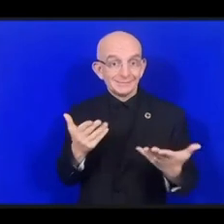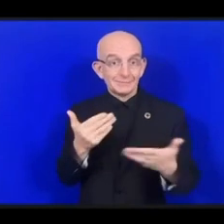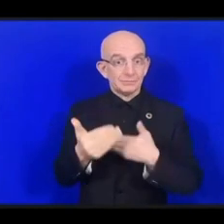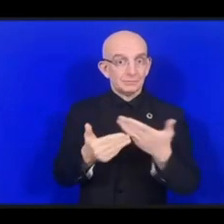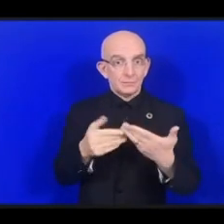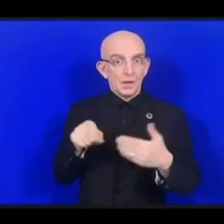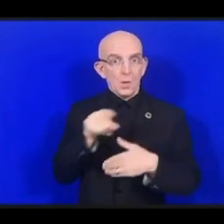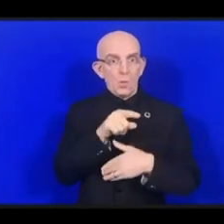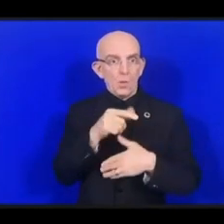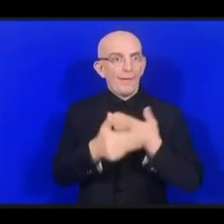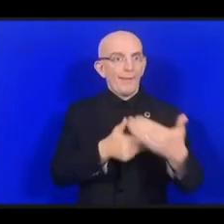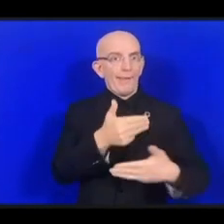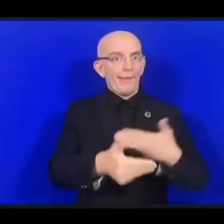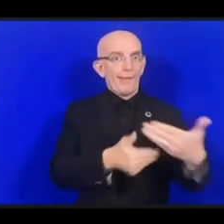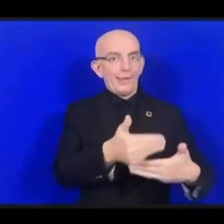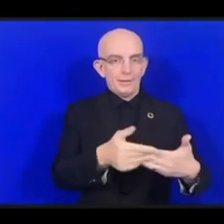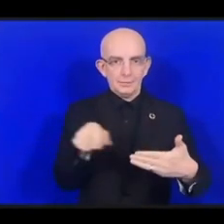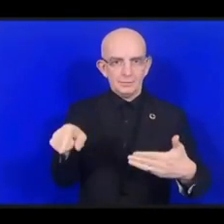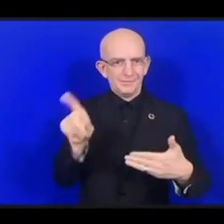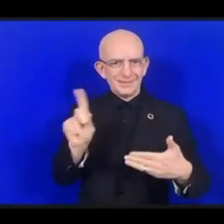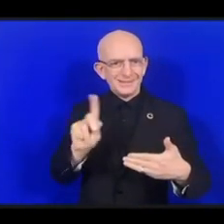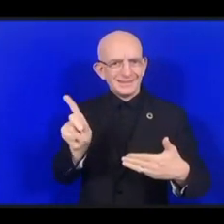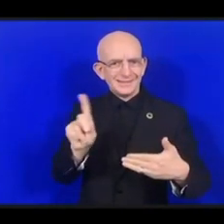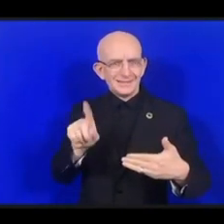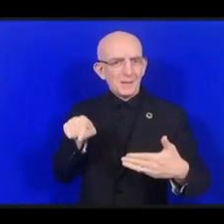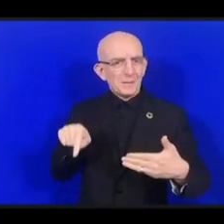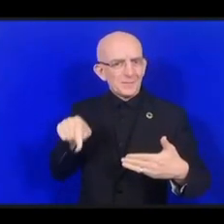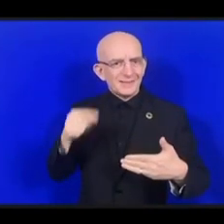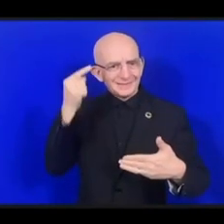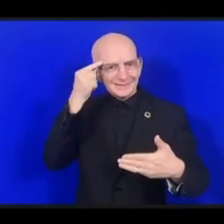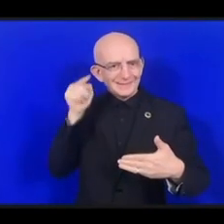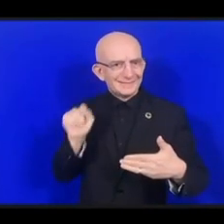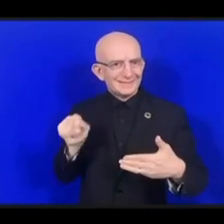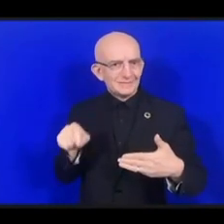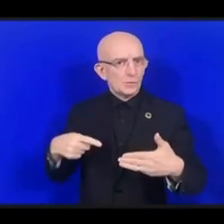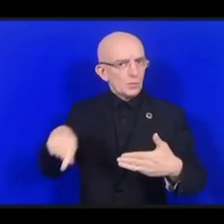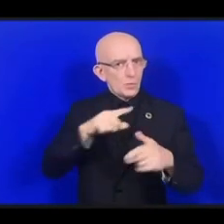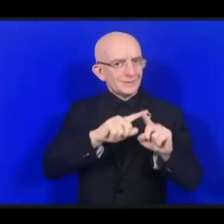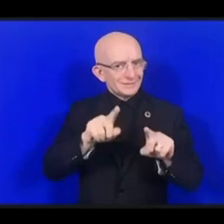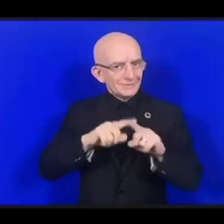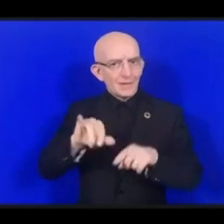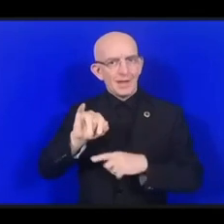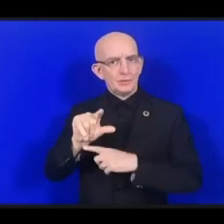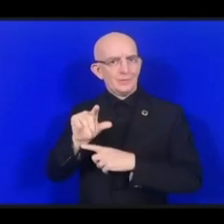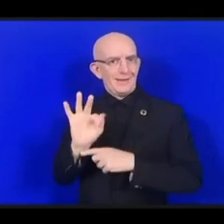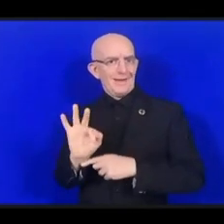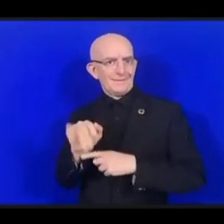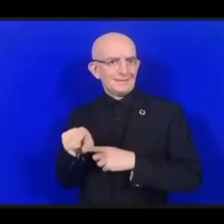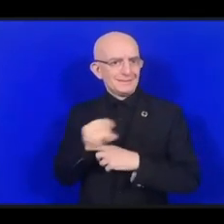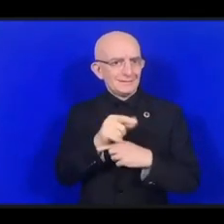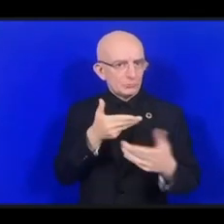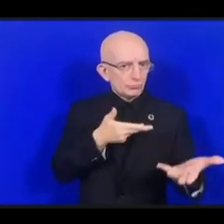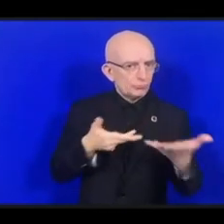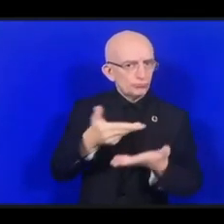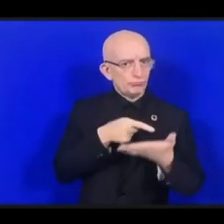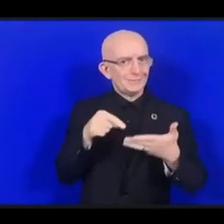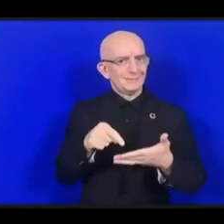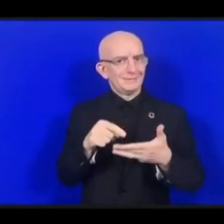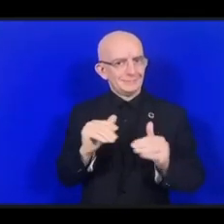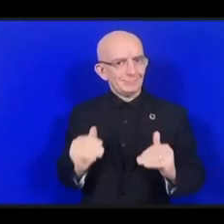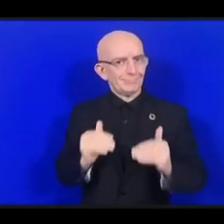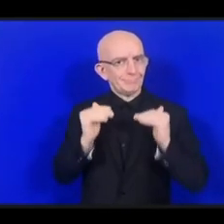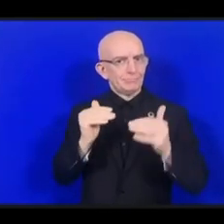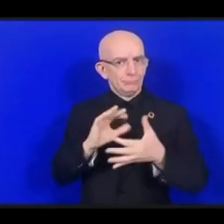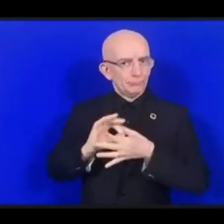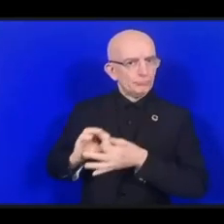качестве платформы для сотрудничества во благо человечества. Мы должны постоянно стремиться